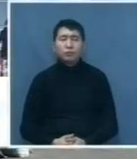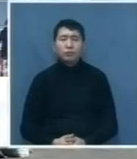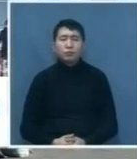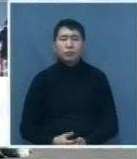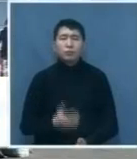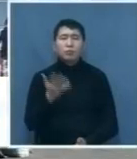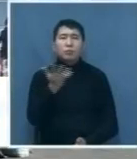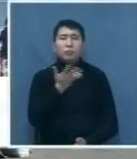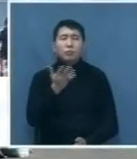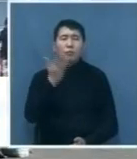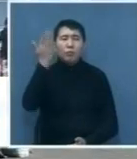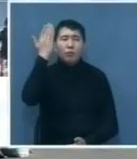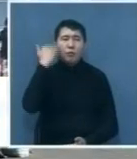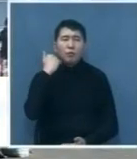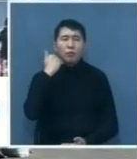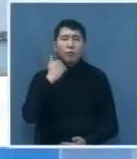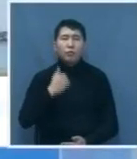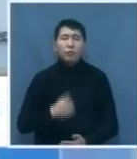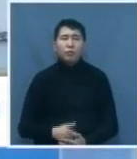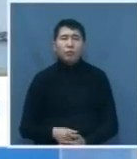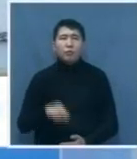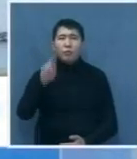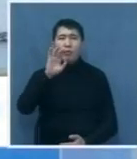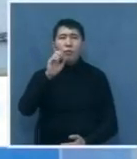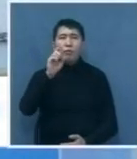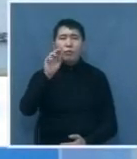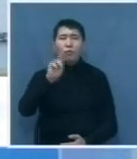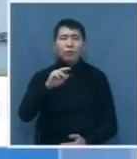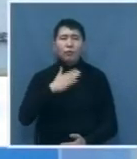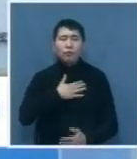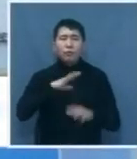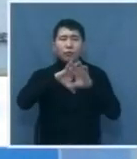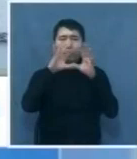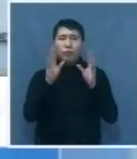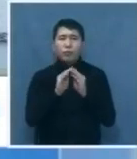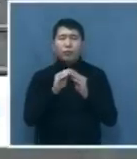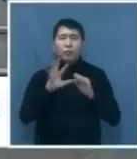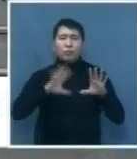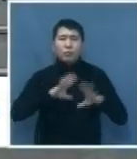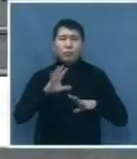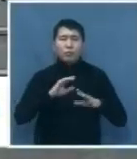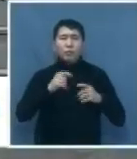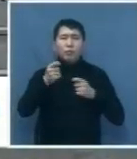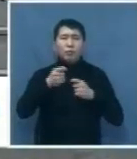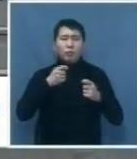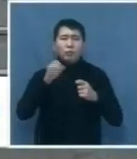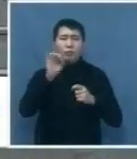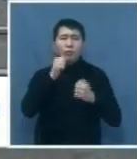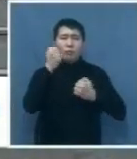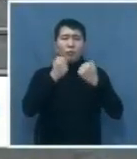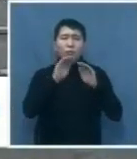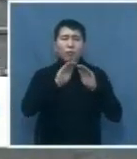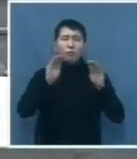«Попрошайничество» давно стало статьей дохода определенной части нашего общества. Они заполнили рынки, парковки у магазинов, торговых центров и, конечно,